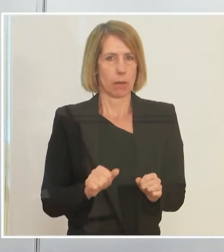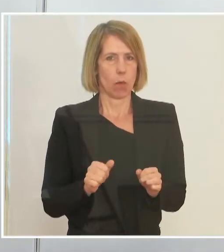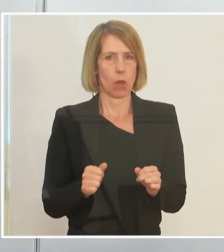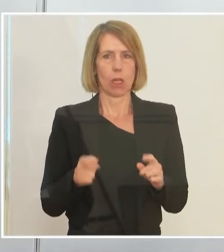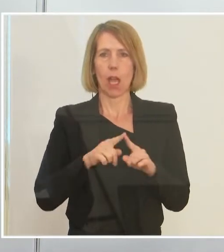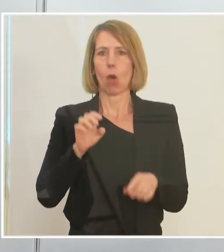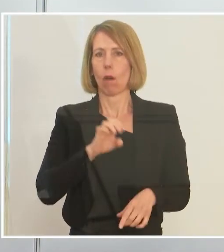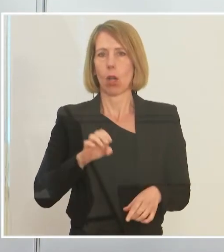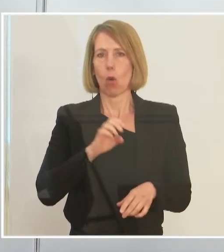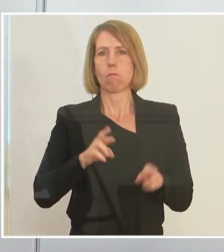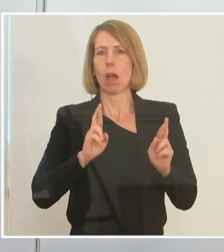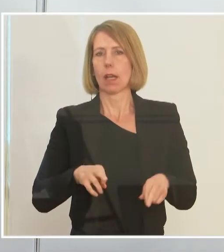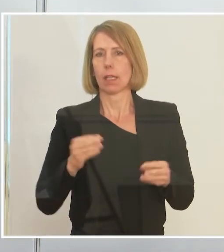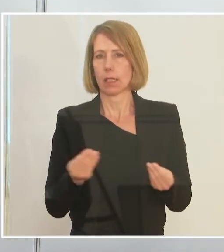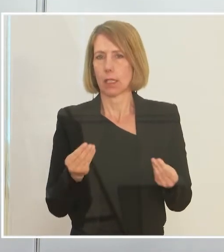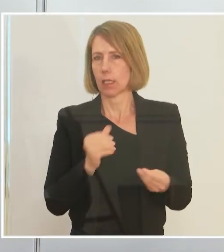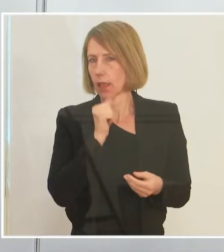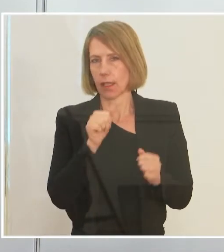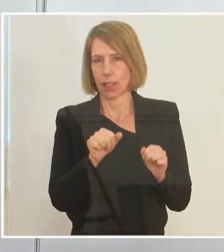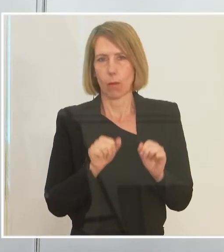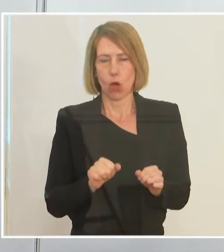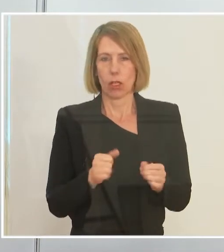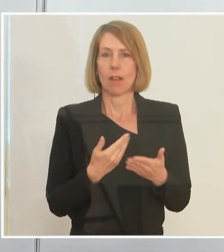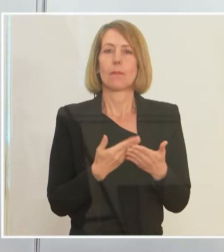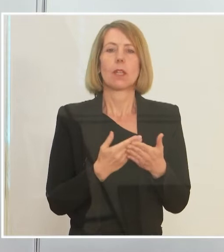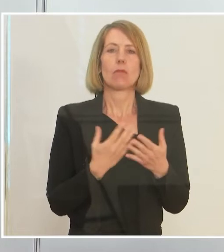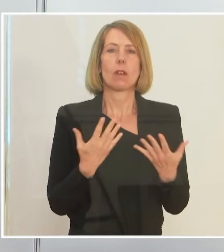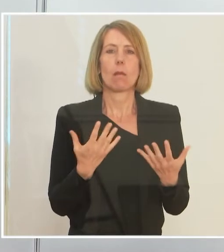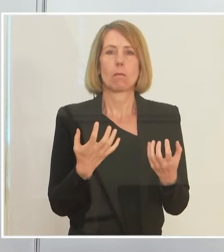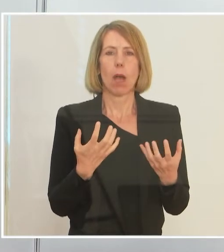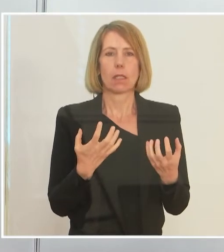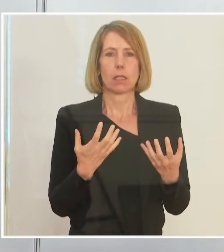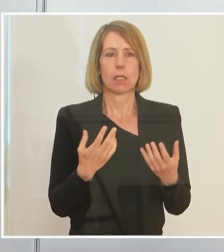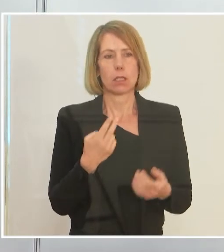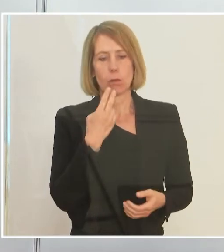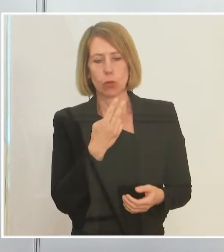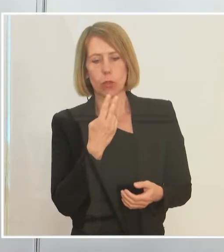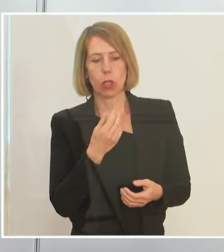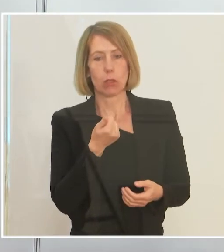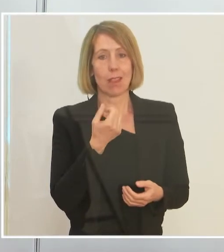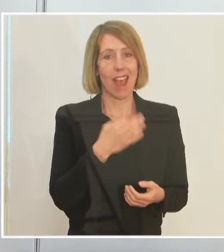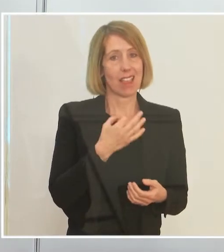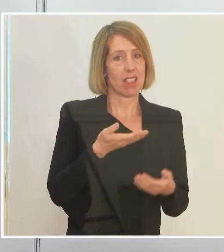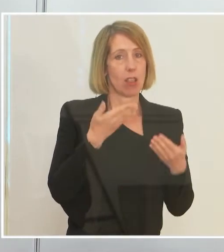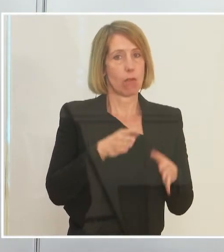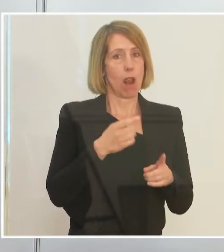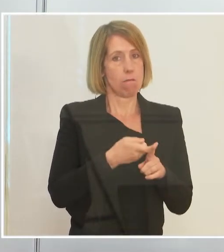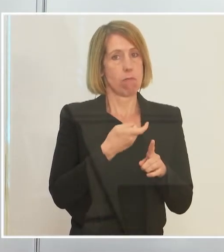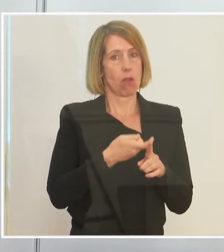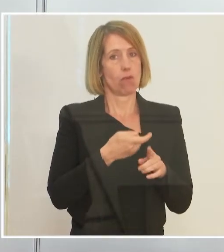denkbar. In der Praxis wird das daher auf eine stärkere Bedeutung der Einzelfallprüfung hinauslaufen.